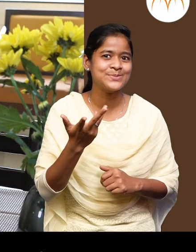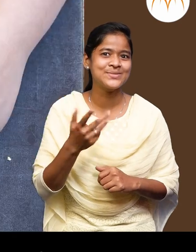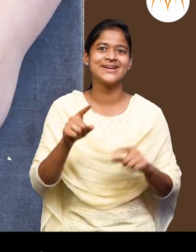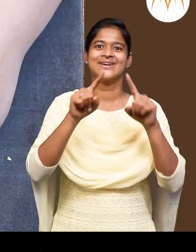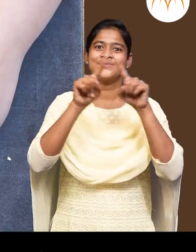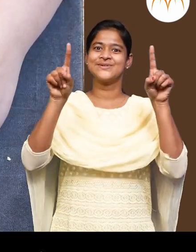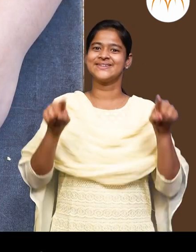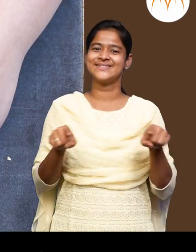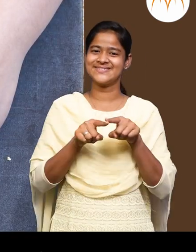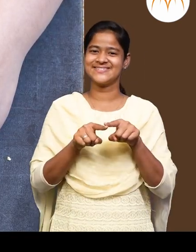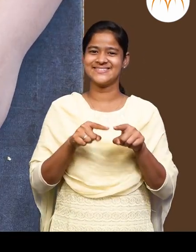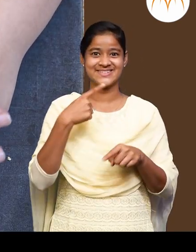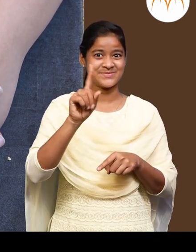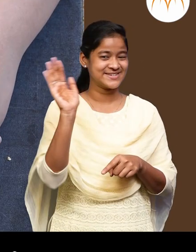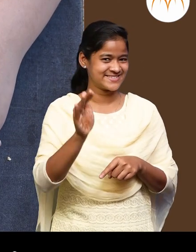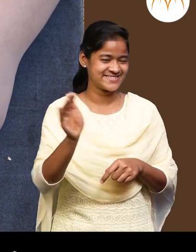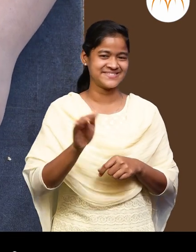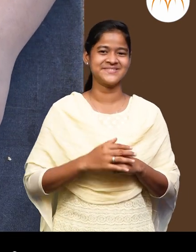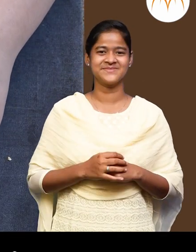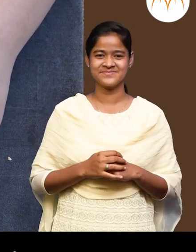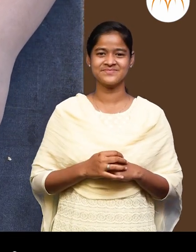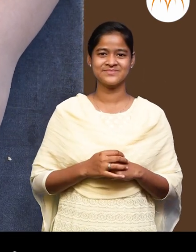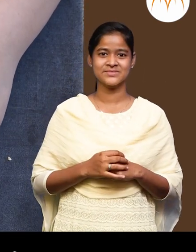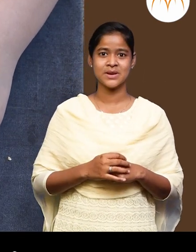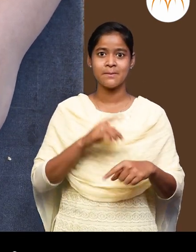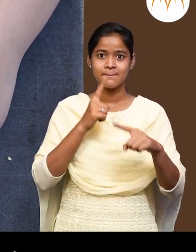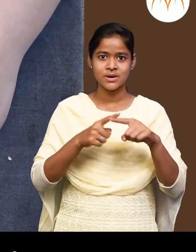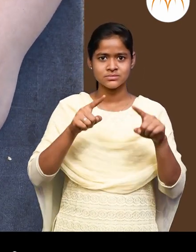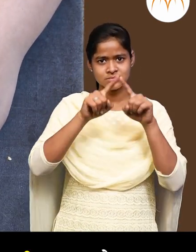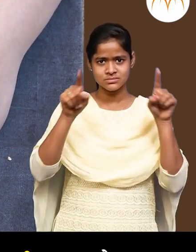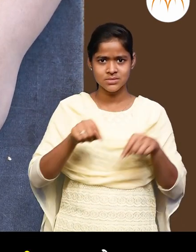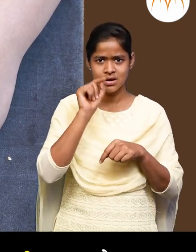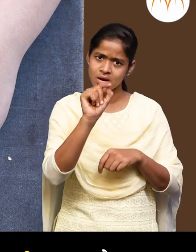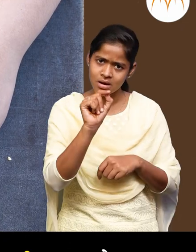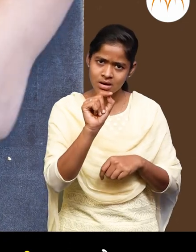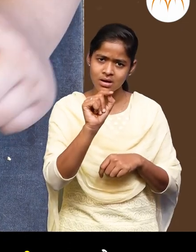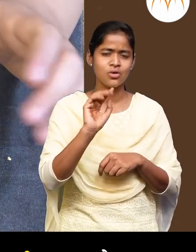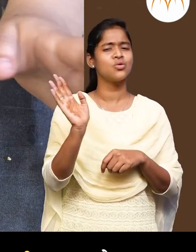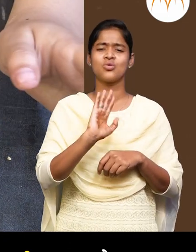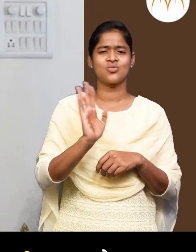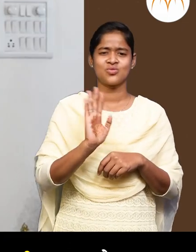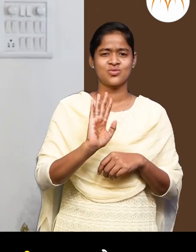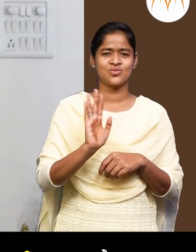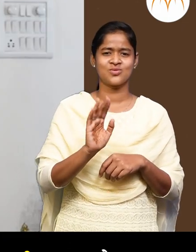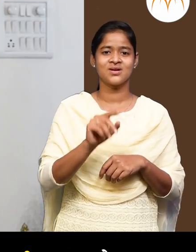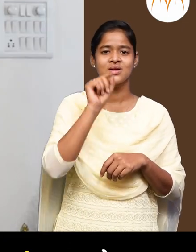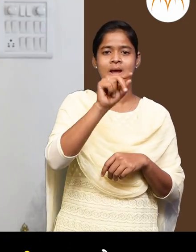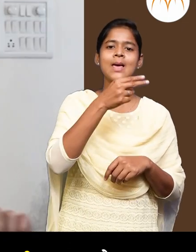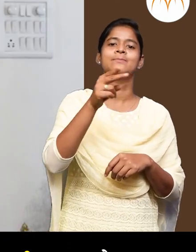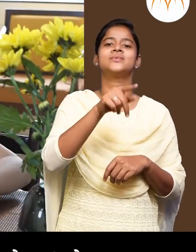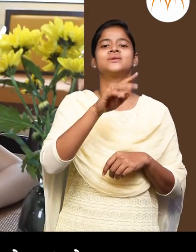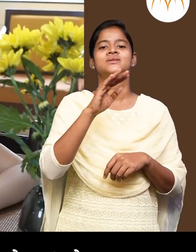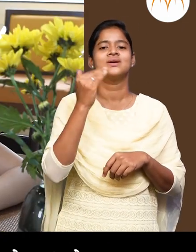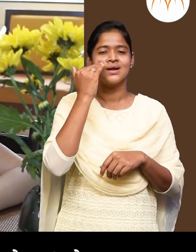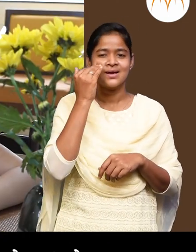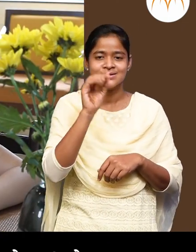यहला पन बिंदू मन्टात ना? नाइग, यहाला पिल मन्टो की नाई आपण? हे बतो बिंदू सार्खाच दिस्तो पन ताला पिल मन्टो